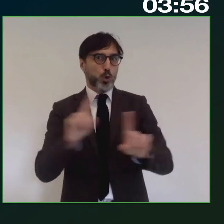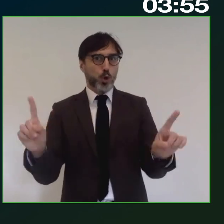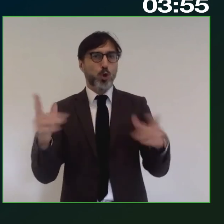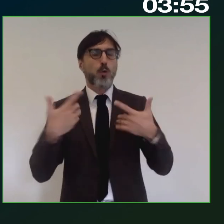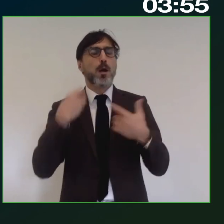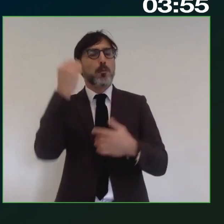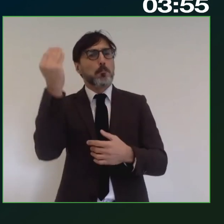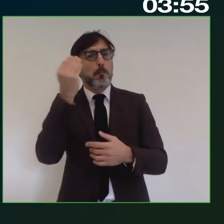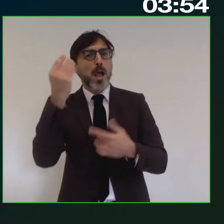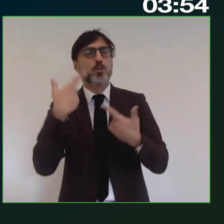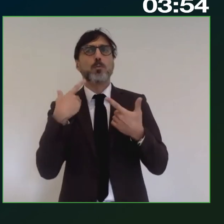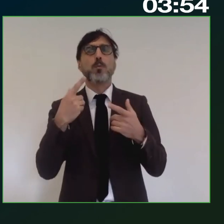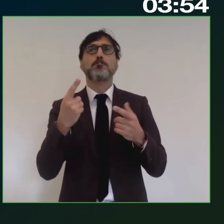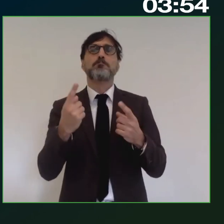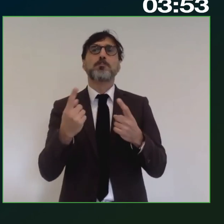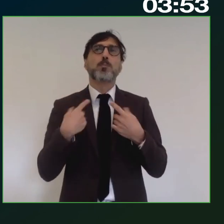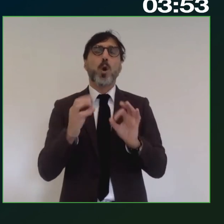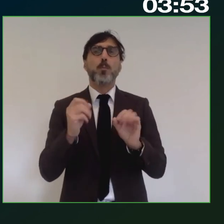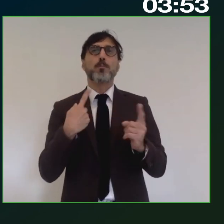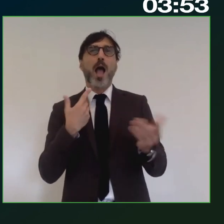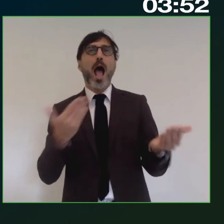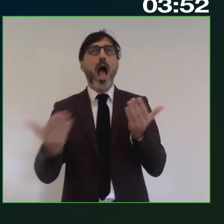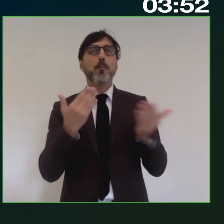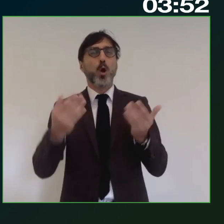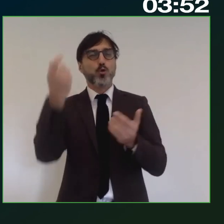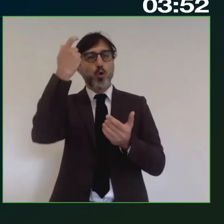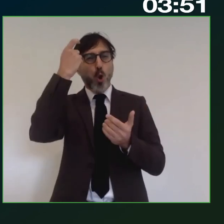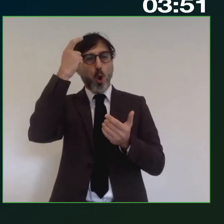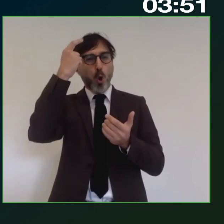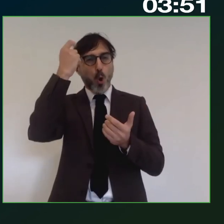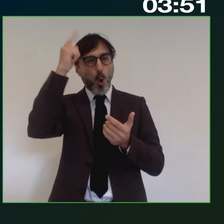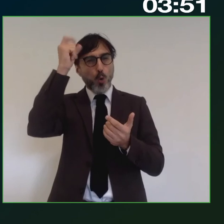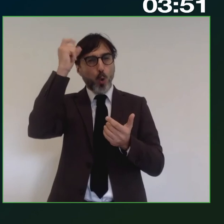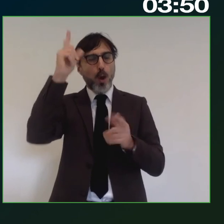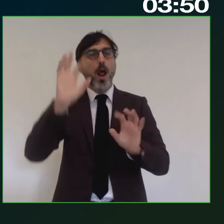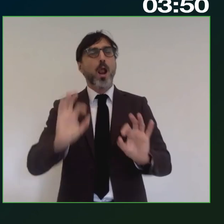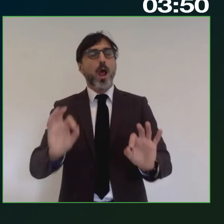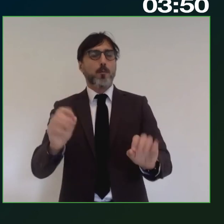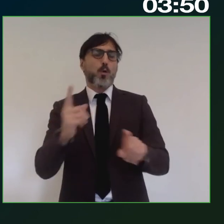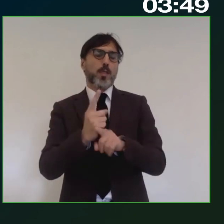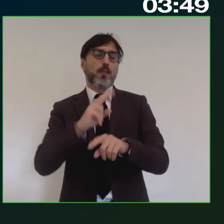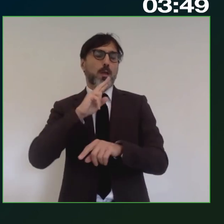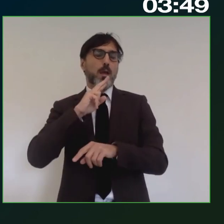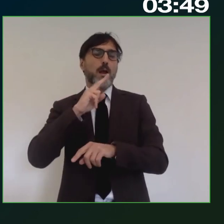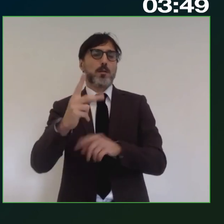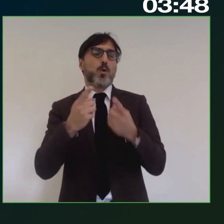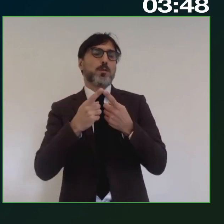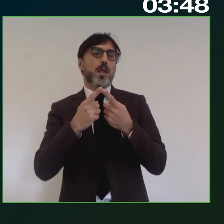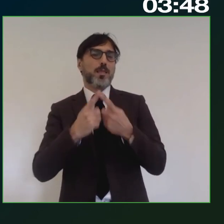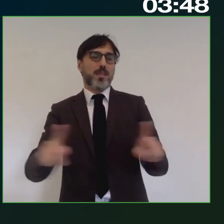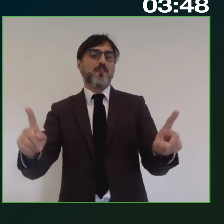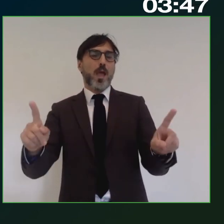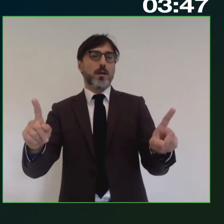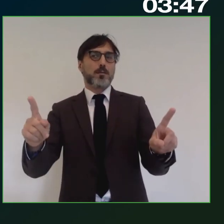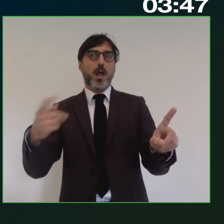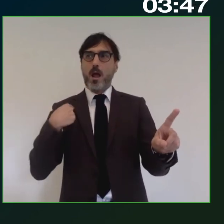che la questione culturale dell'approccio culturale ai termini del partenariato sia la prima questione per riuscire a dare una risposta un po' diversa rispetto a quanto